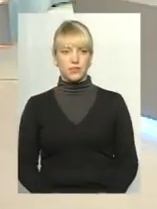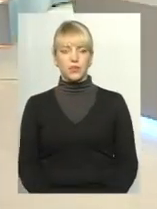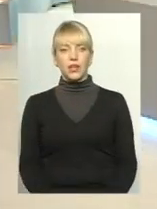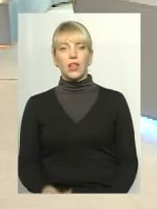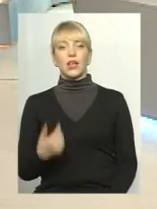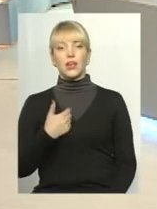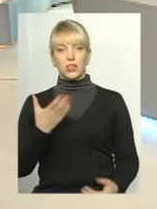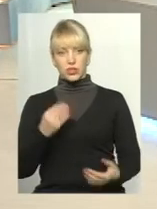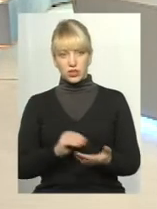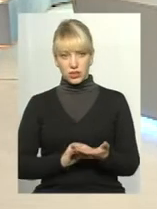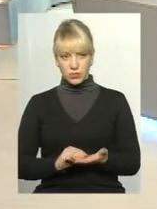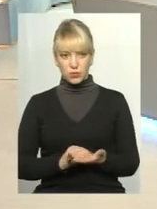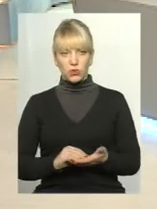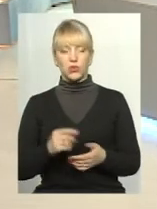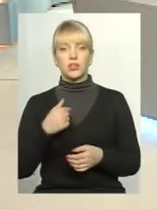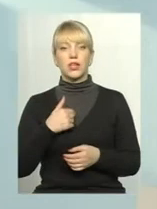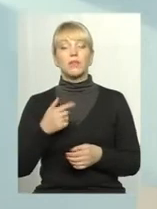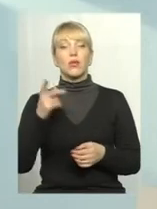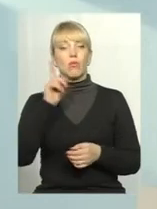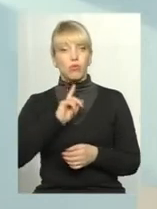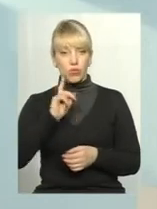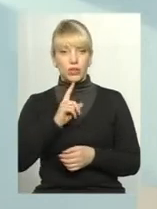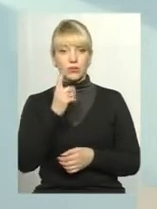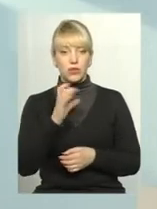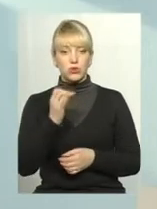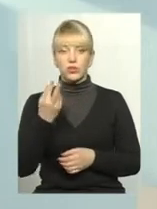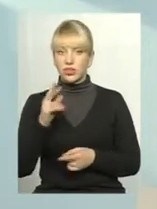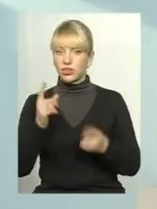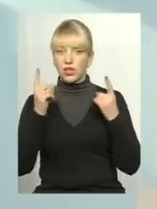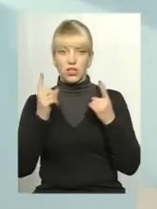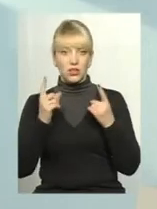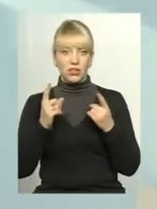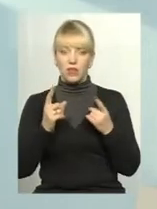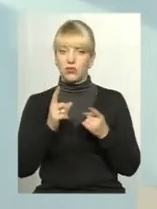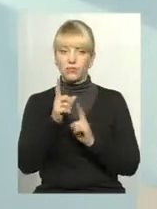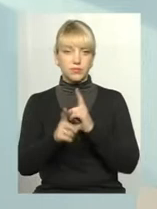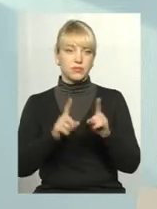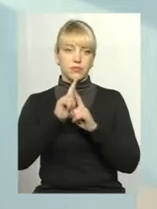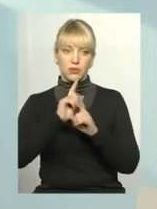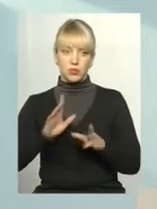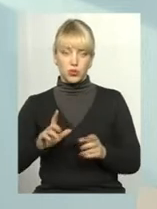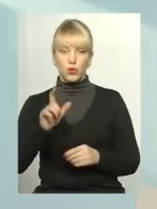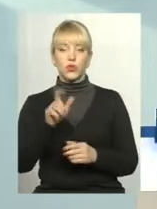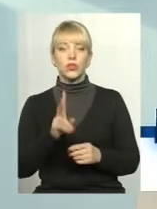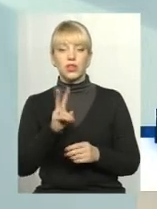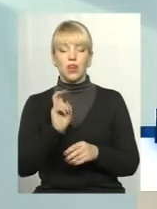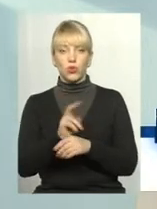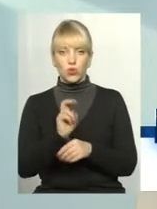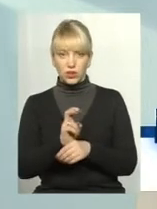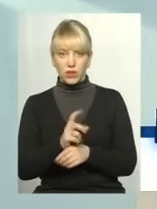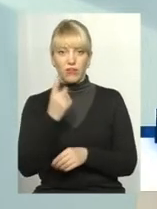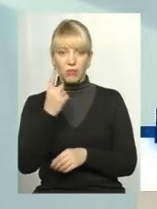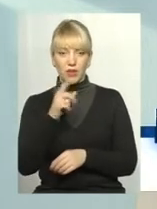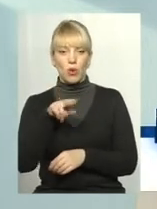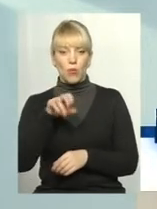раз повторюсь, бо я вже, в принципі, це казав. Поки що з 1 січня кардинально нічого не міняється. Тобто людина, як ходила в першу